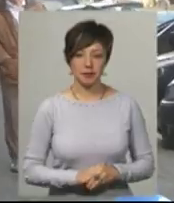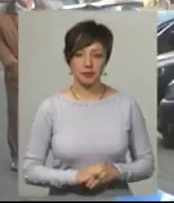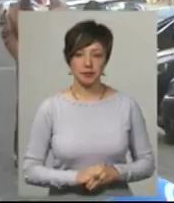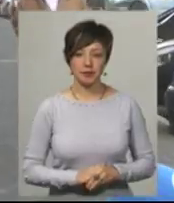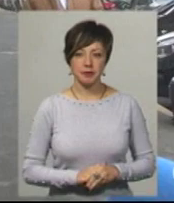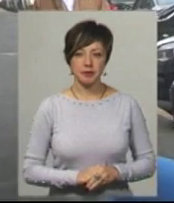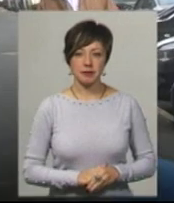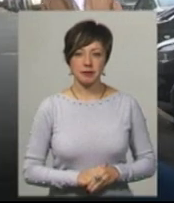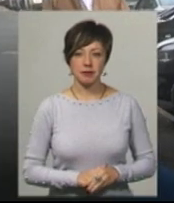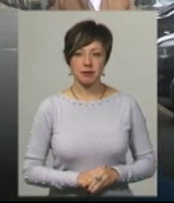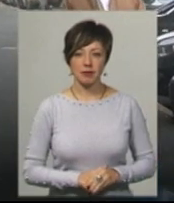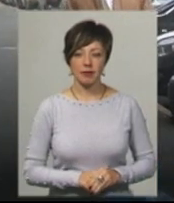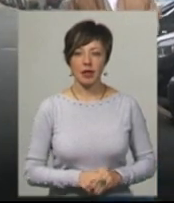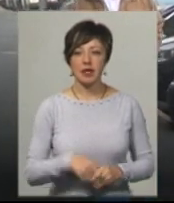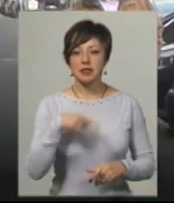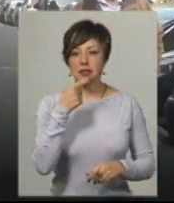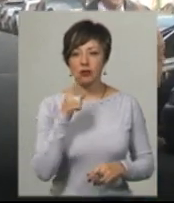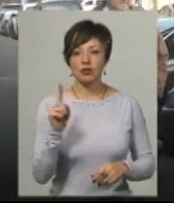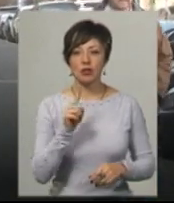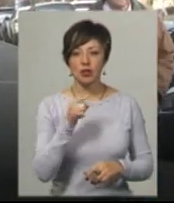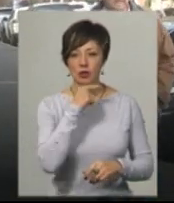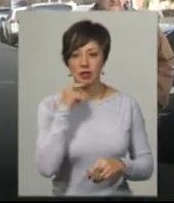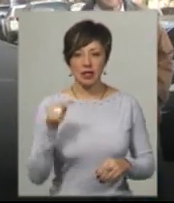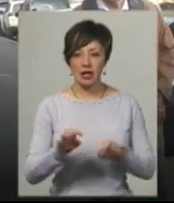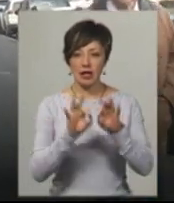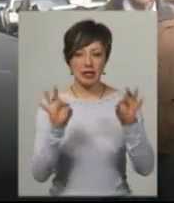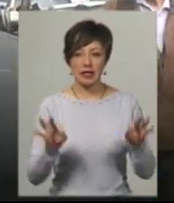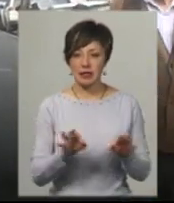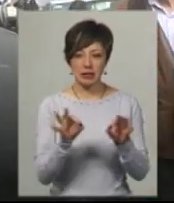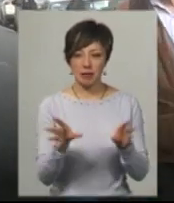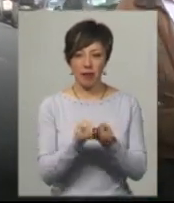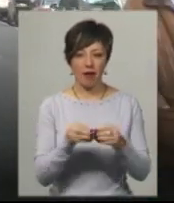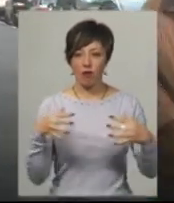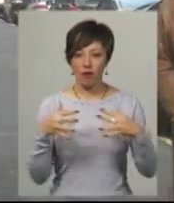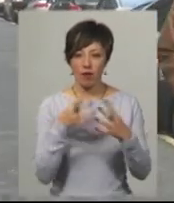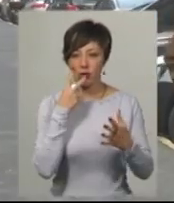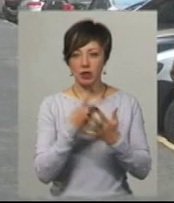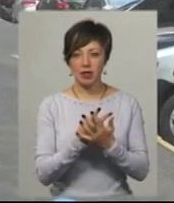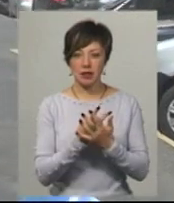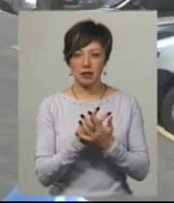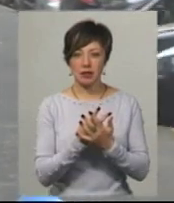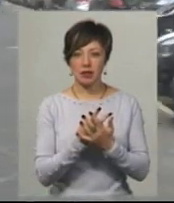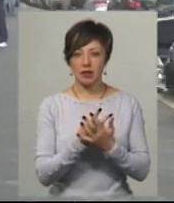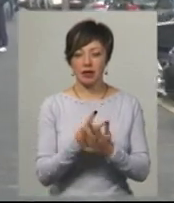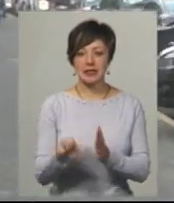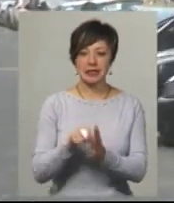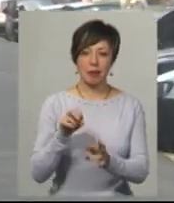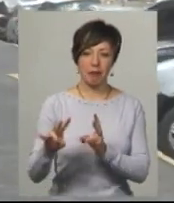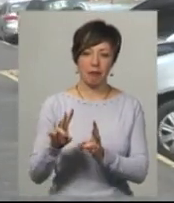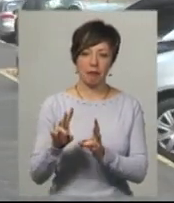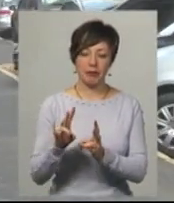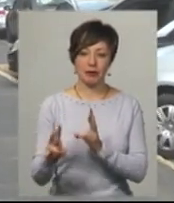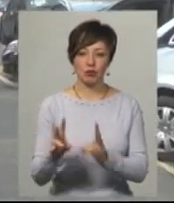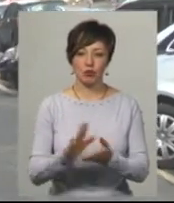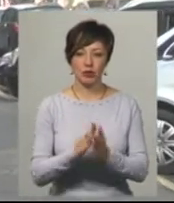Сказав, що росія ні з кем не волювала, показав свою відкрито антиукраїнську позицію, сепарську позицію, і тим самим він